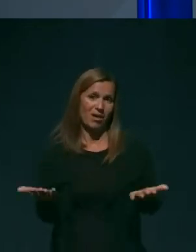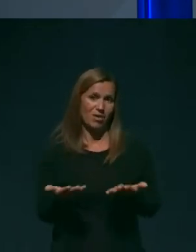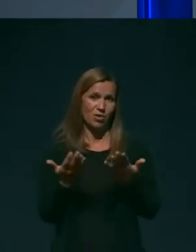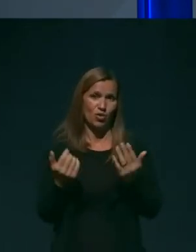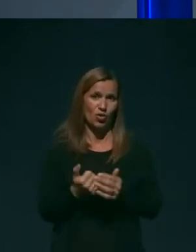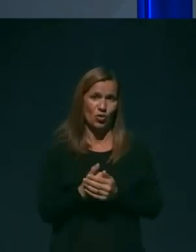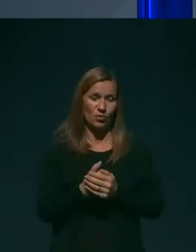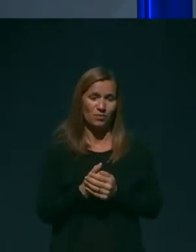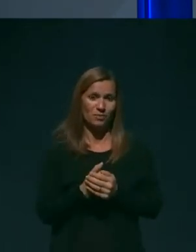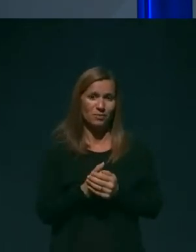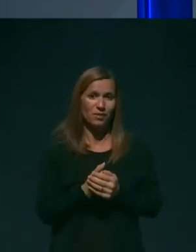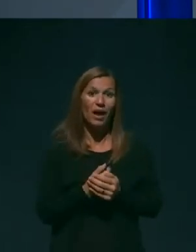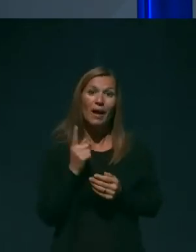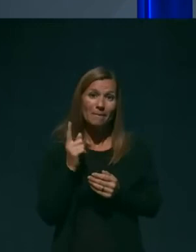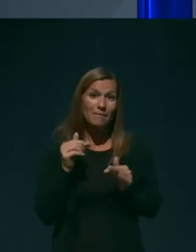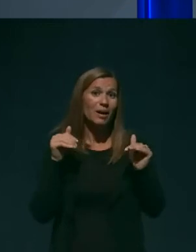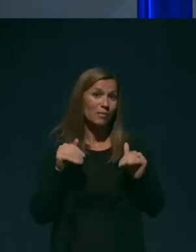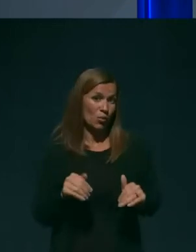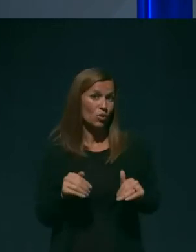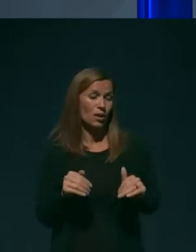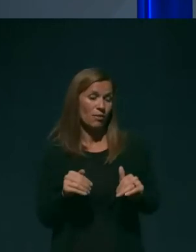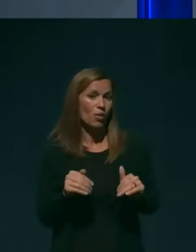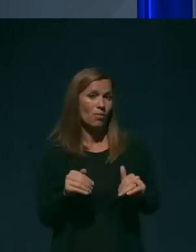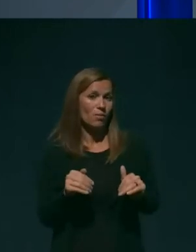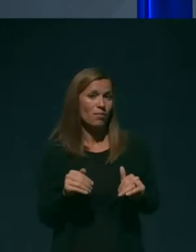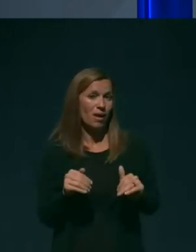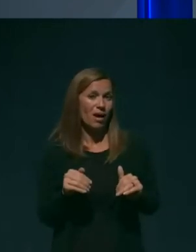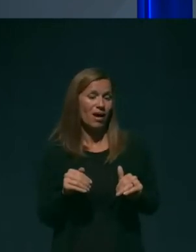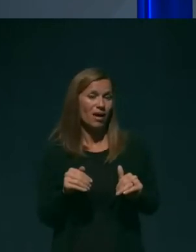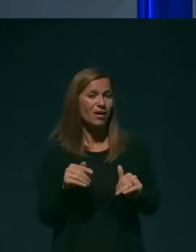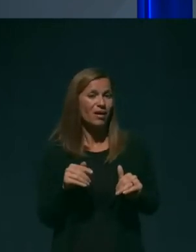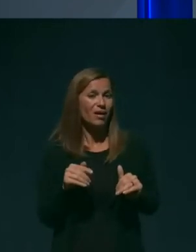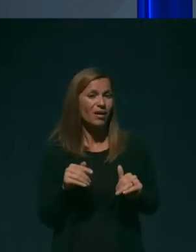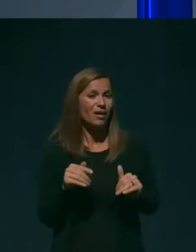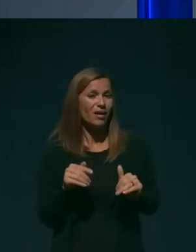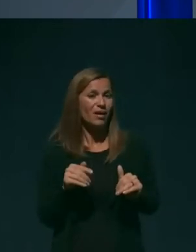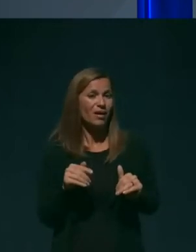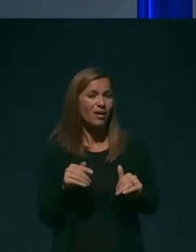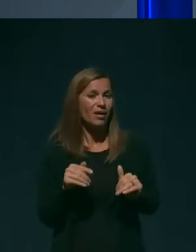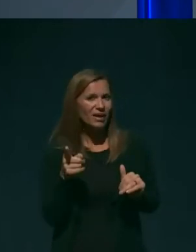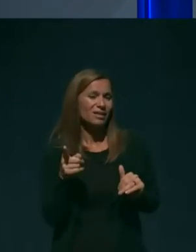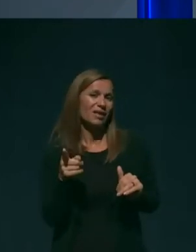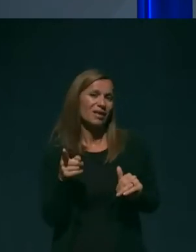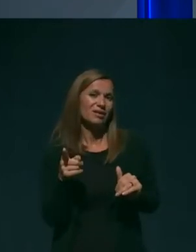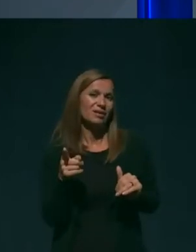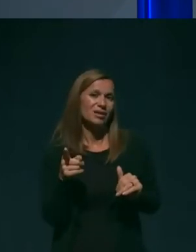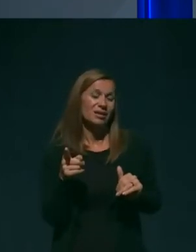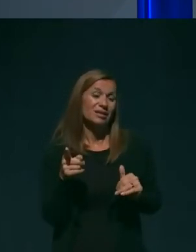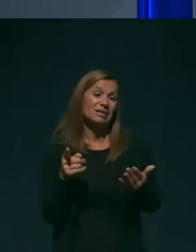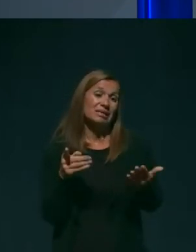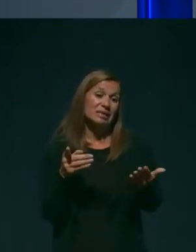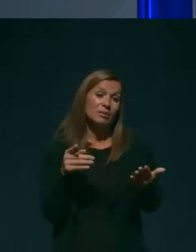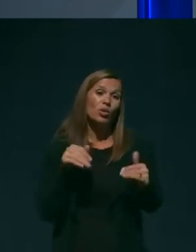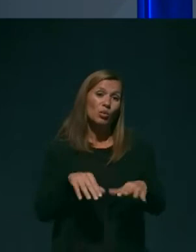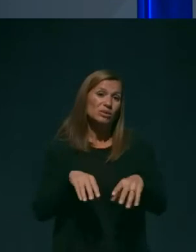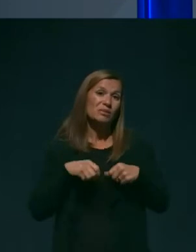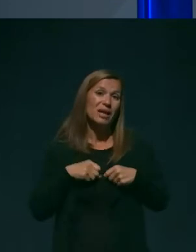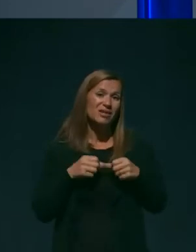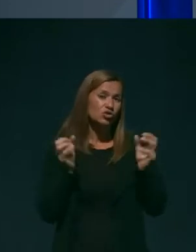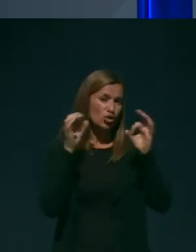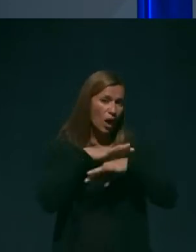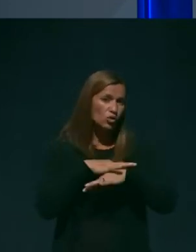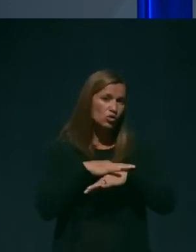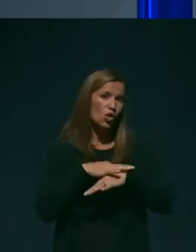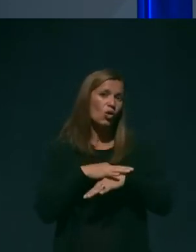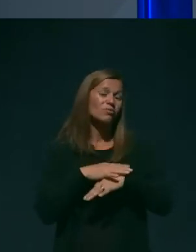Soočet seveda pa se moramo, če govorimo o domovih, tudi za žalostnim življenjskim dejstvom, da